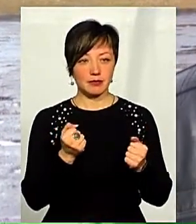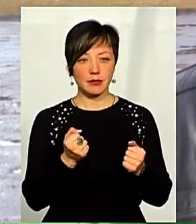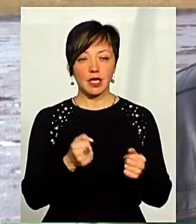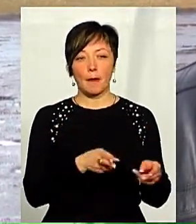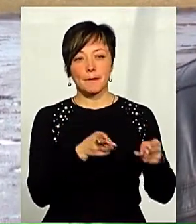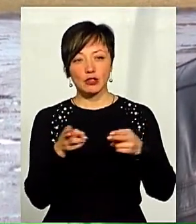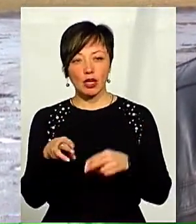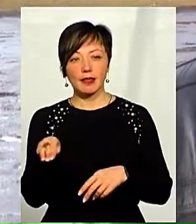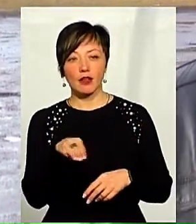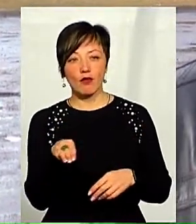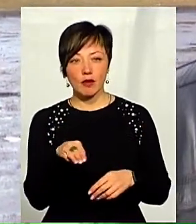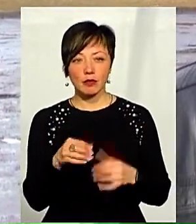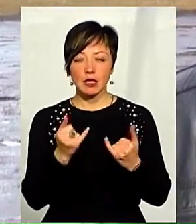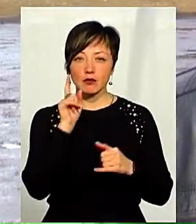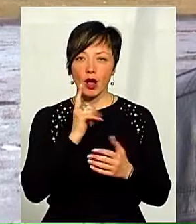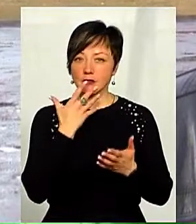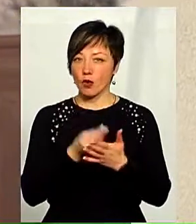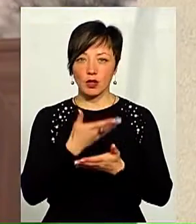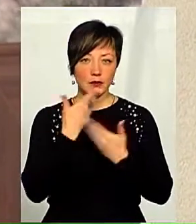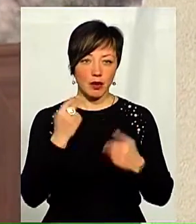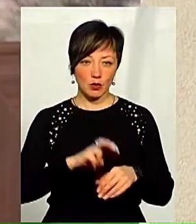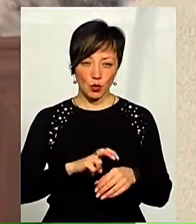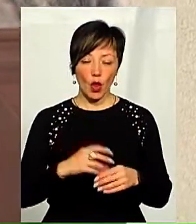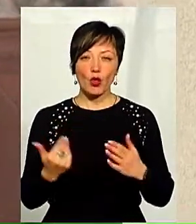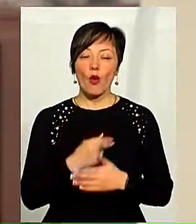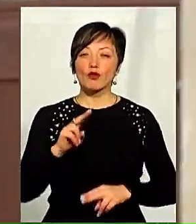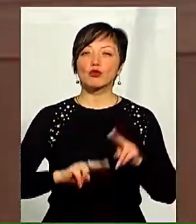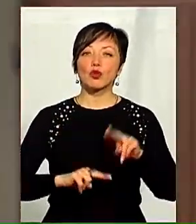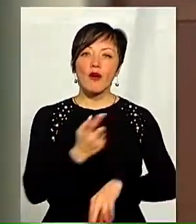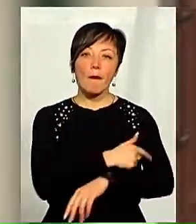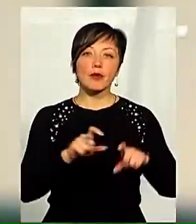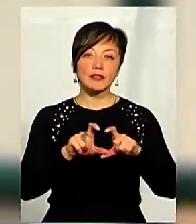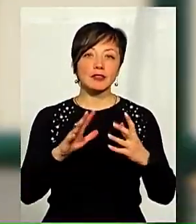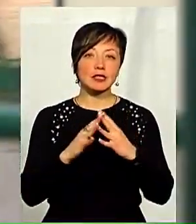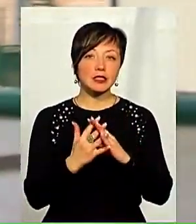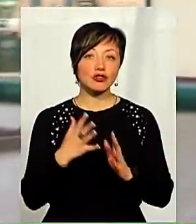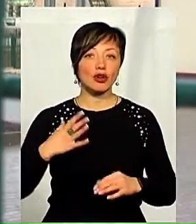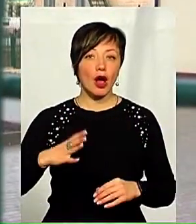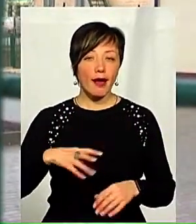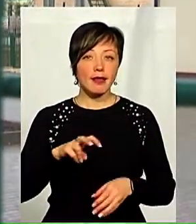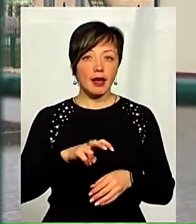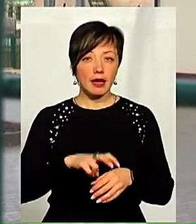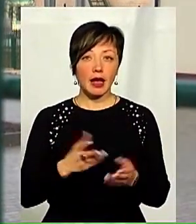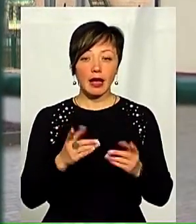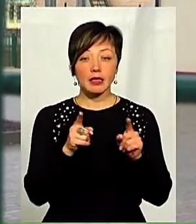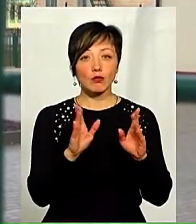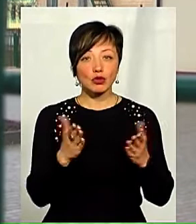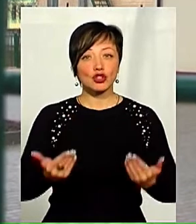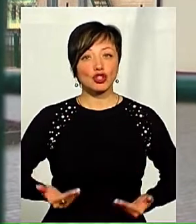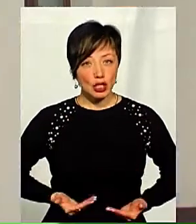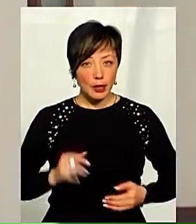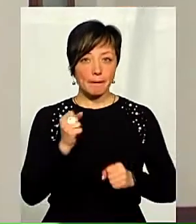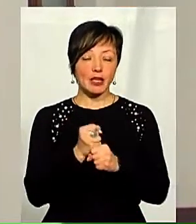приїжджають сюди з Теофіполю, бо в нас зараз, поки місцевого немає доктора. Новозбудовна амбулаторія у селі Святець чекає на лікаря, який там буде жити та